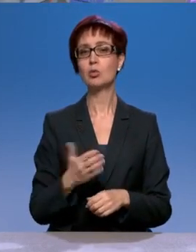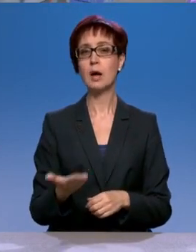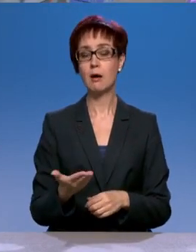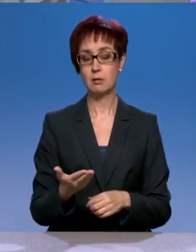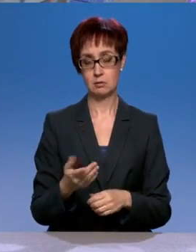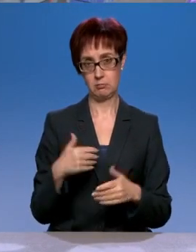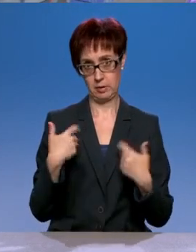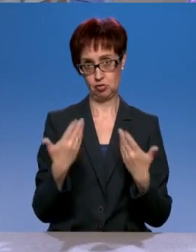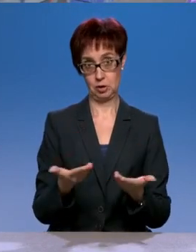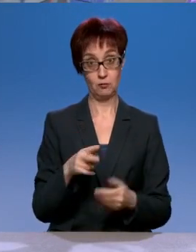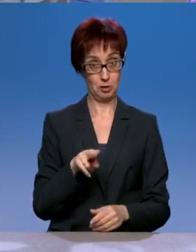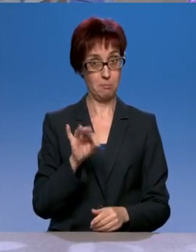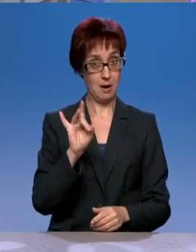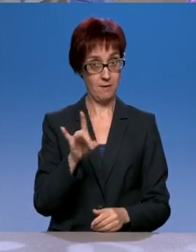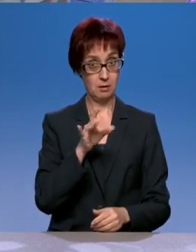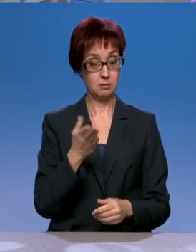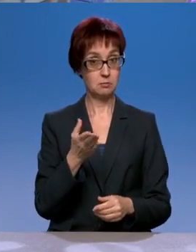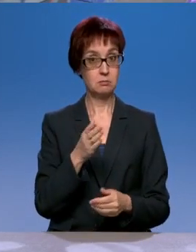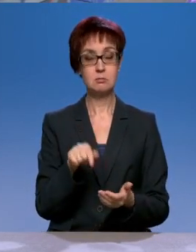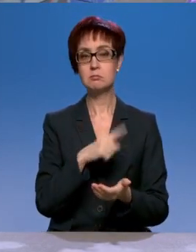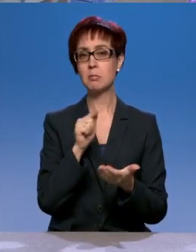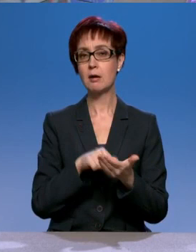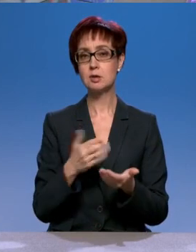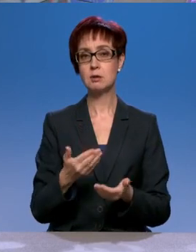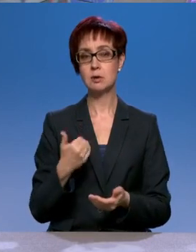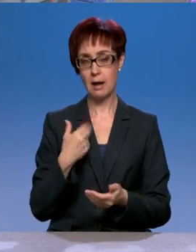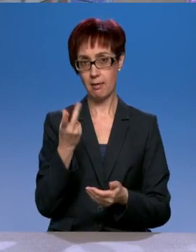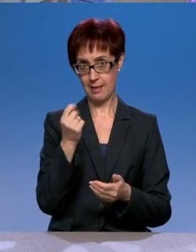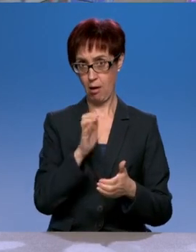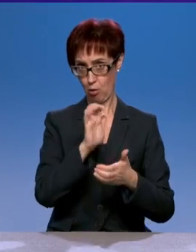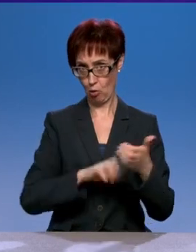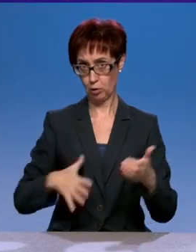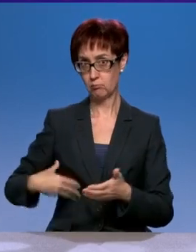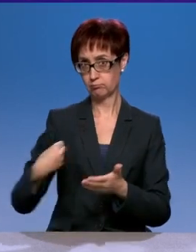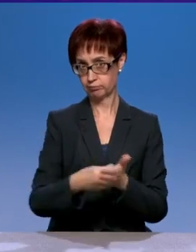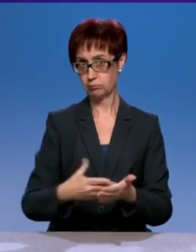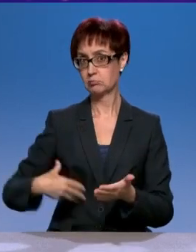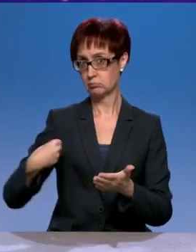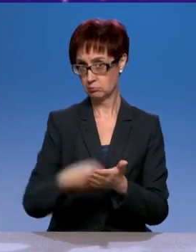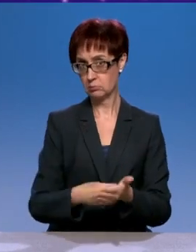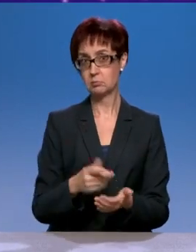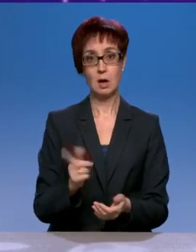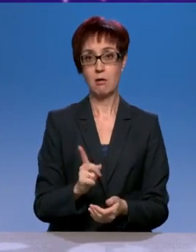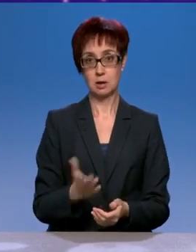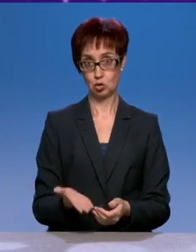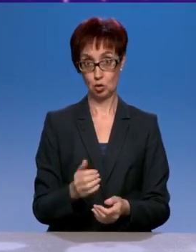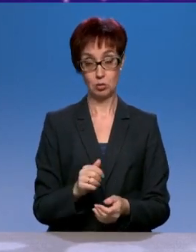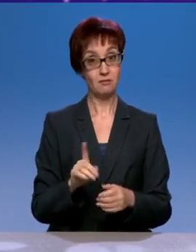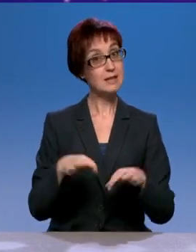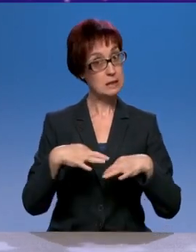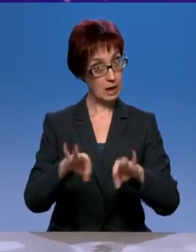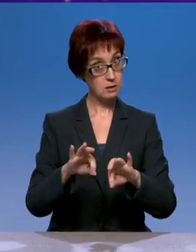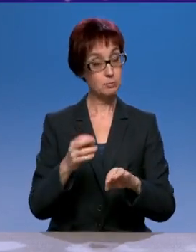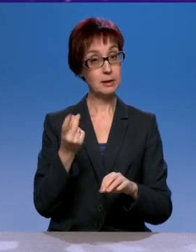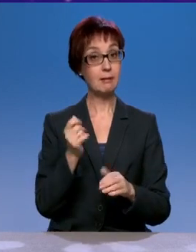сказал, а за что я плачу налоги? А ведь действительно транспортный налог не маленький. Имеет право гражданин